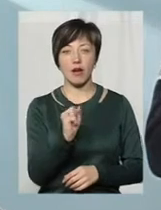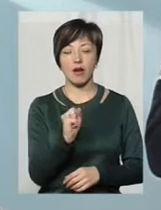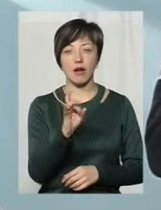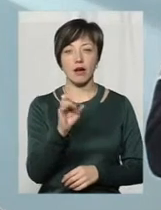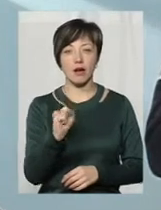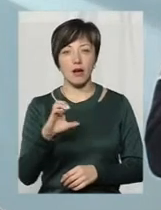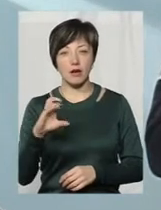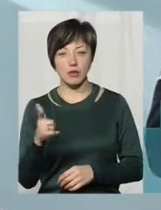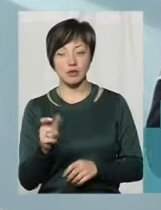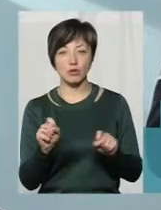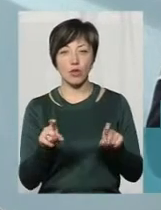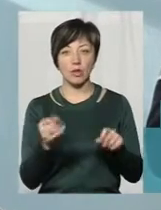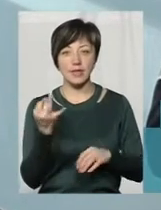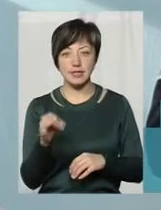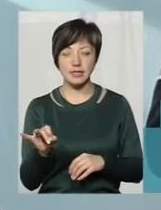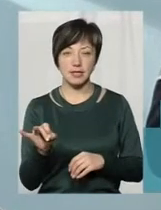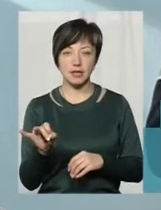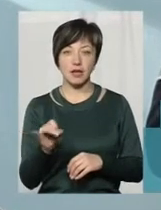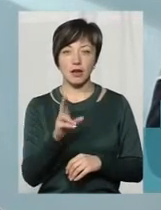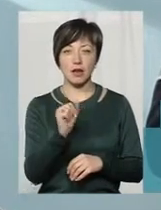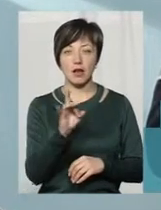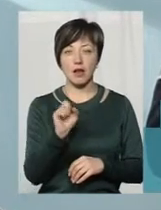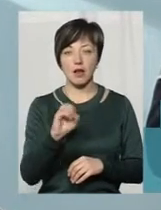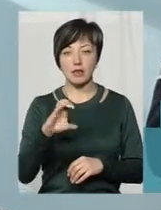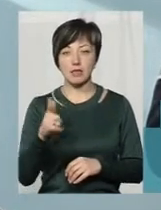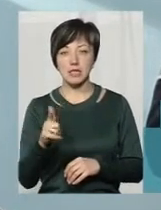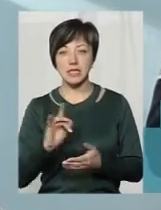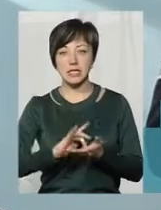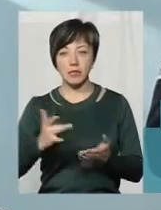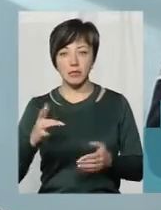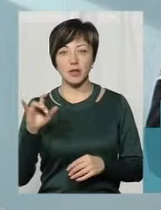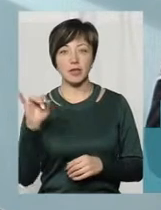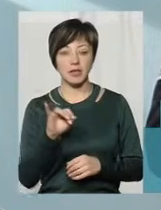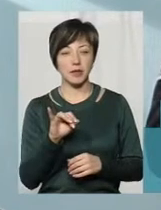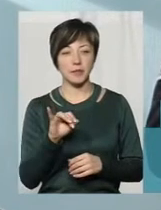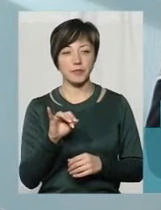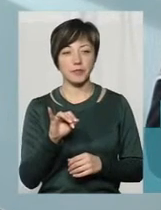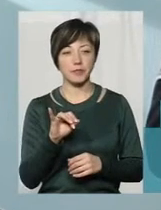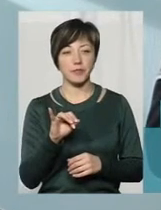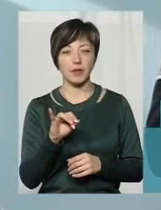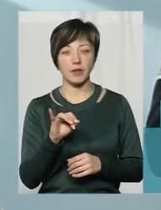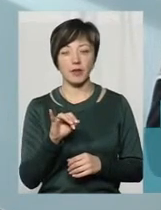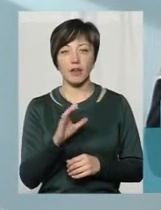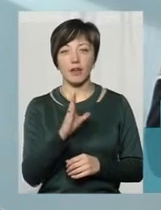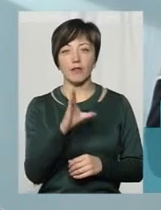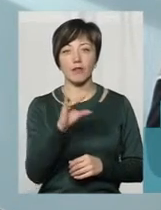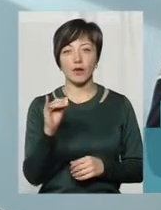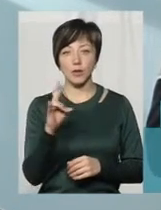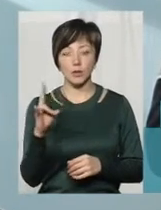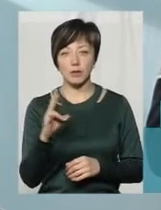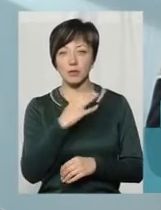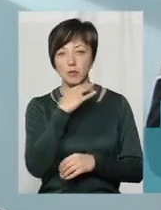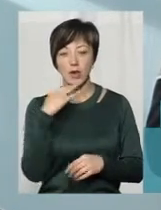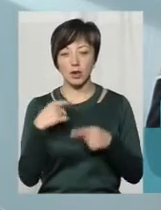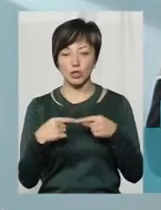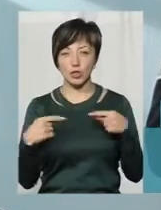карась золотистий, карась срібний, ну, і в'юн, ну, і багато інших видів,